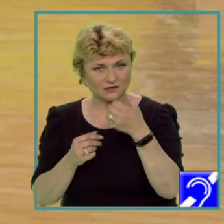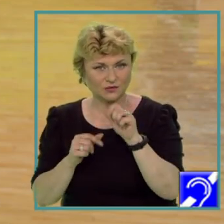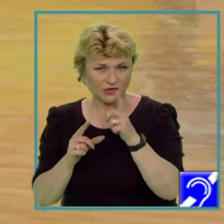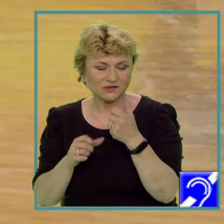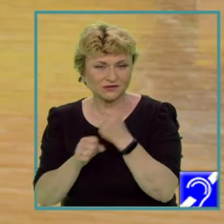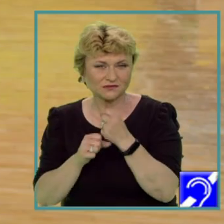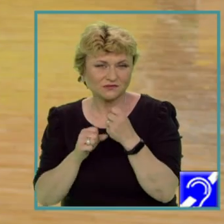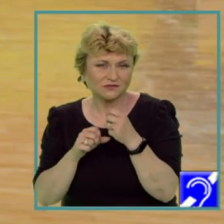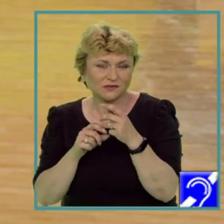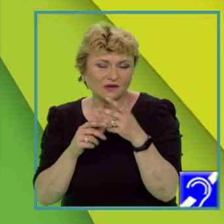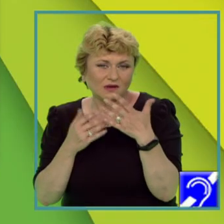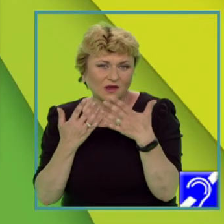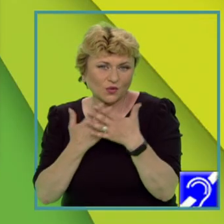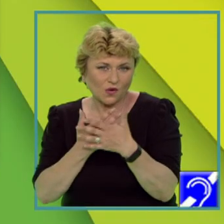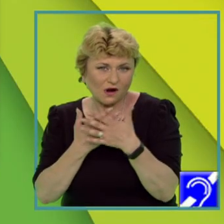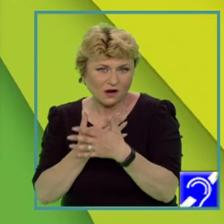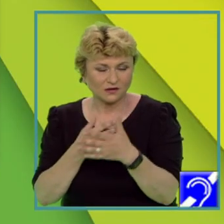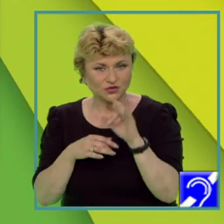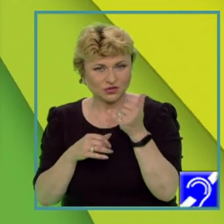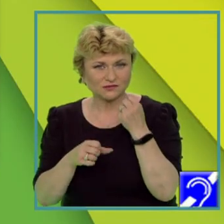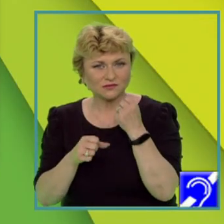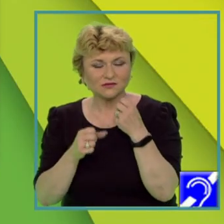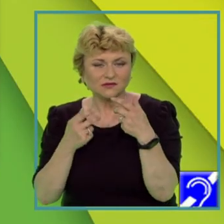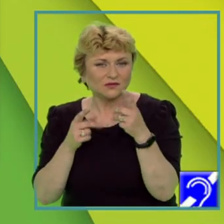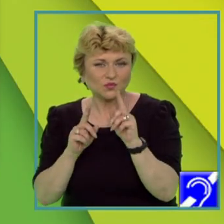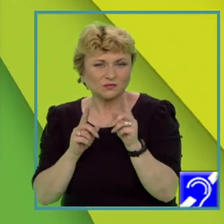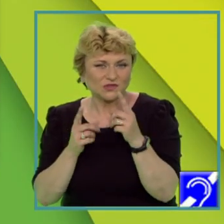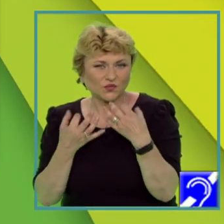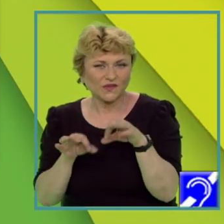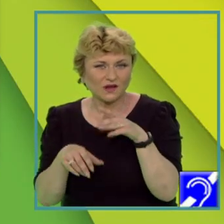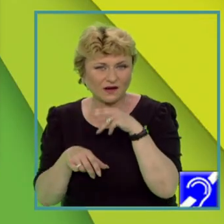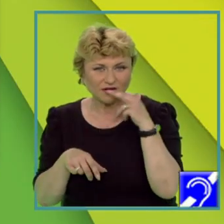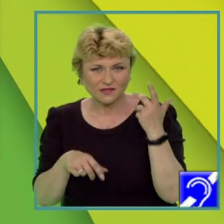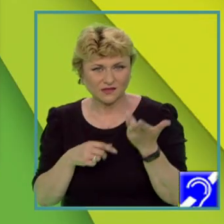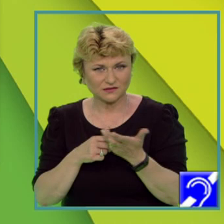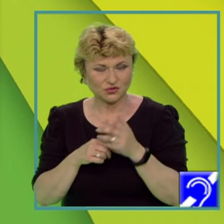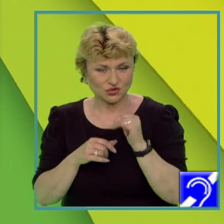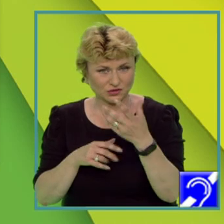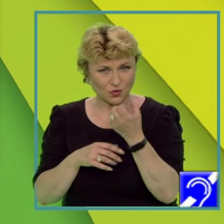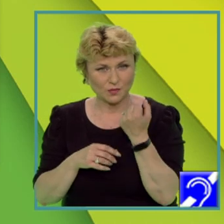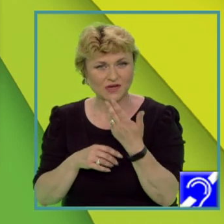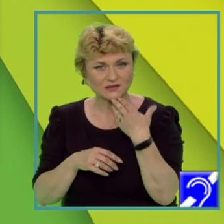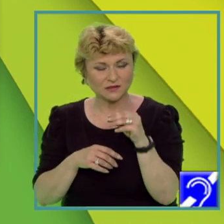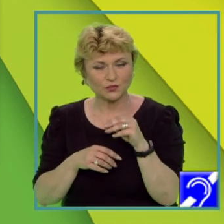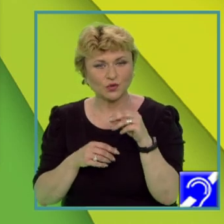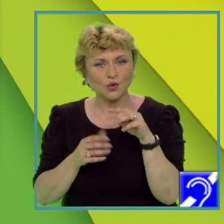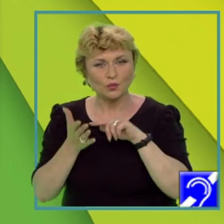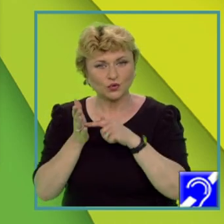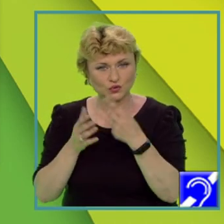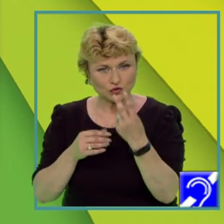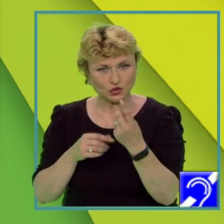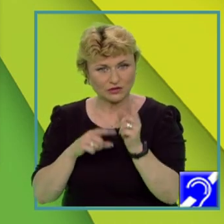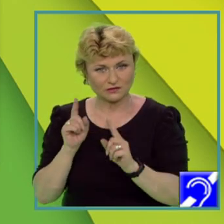și să vă creeze un dezavantaj în evaluare. O să luăm ca exemplu punctul 2. Dacă